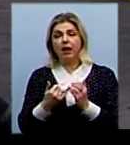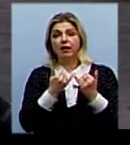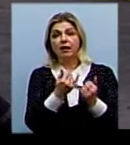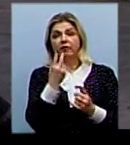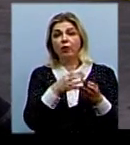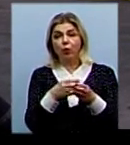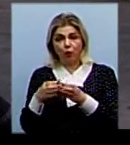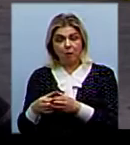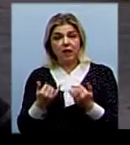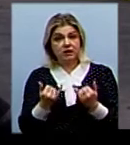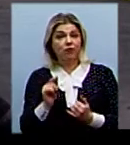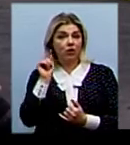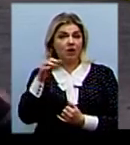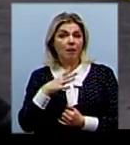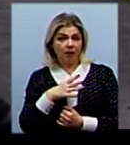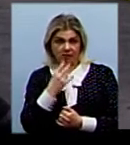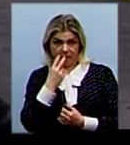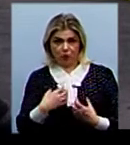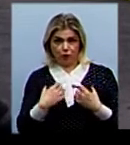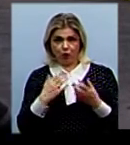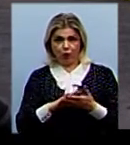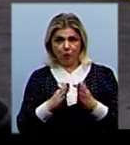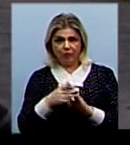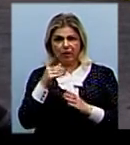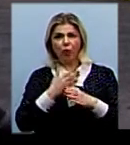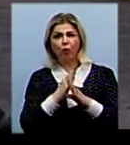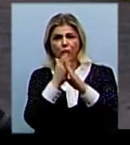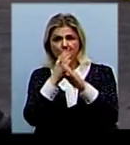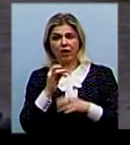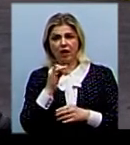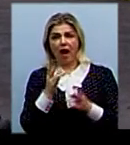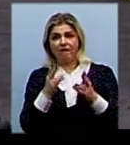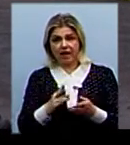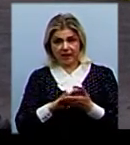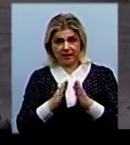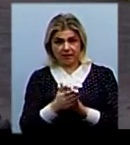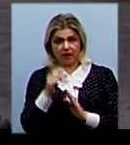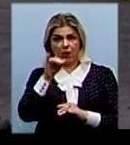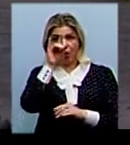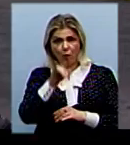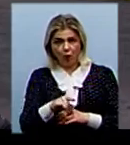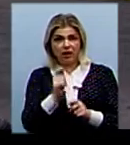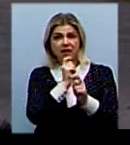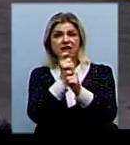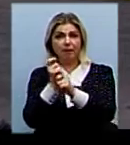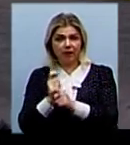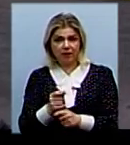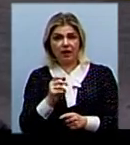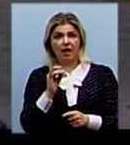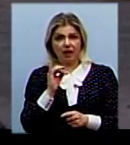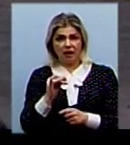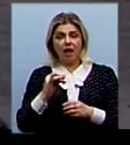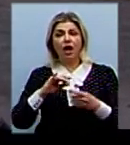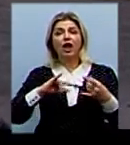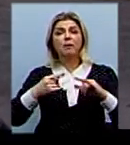сьогодні були там. Ми бачили жахливі умови. Там купа тріщин, там аварійний стан, там вікна просто забиті, цеглою закладені.